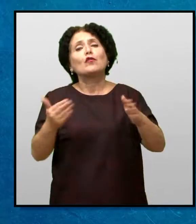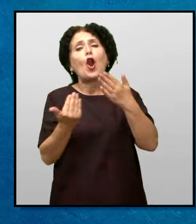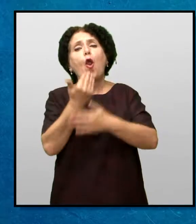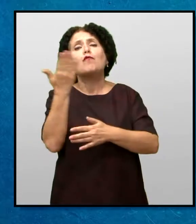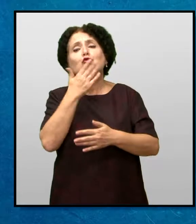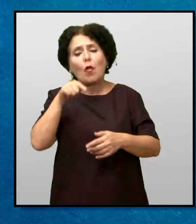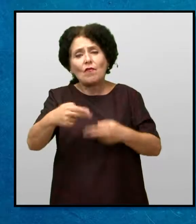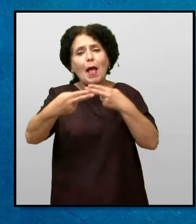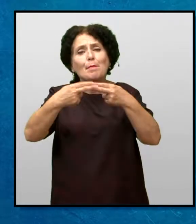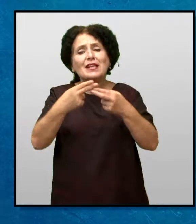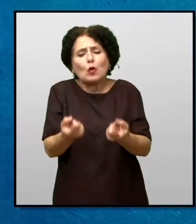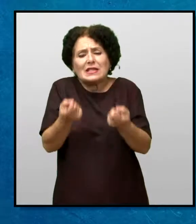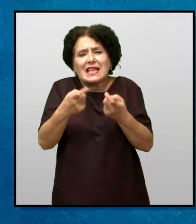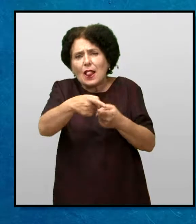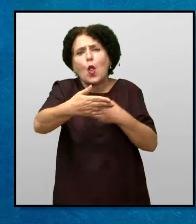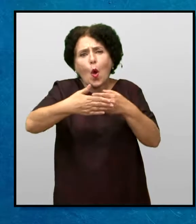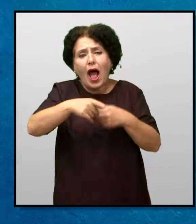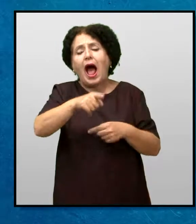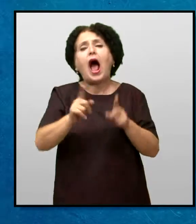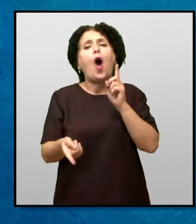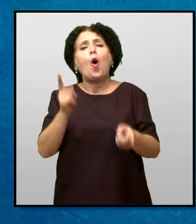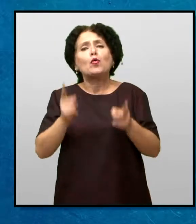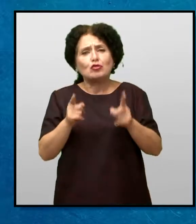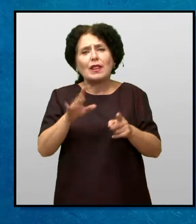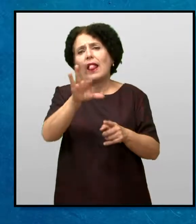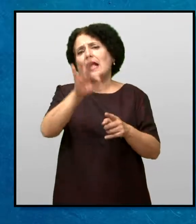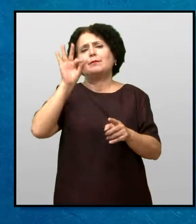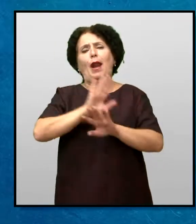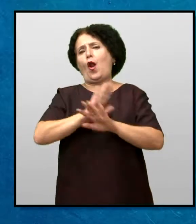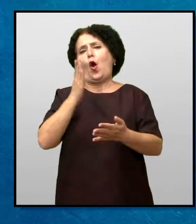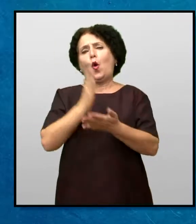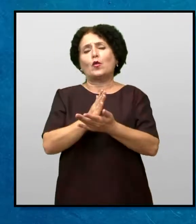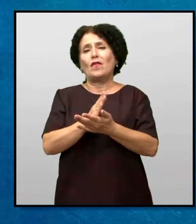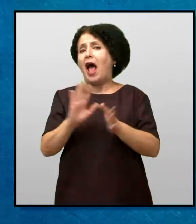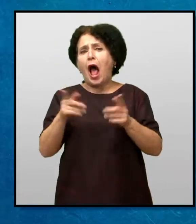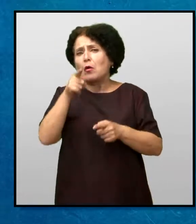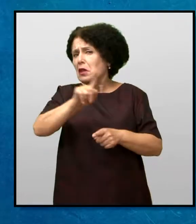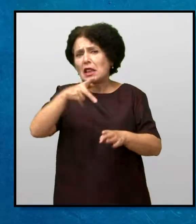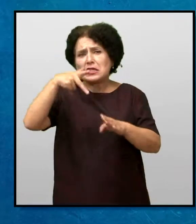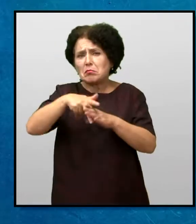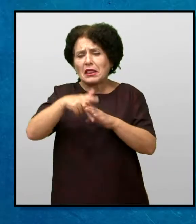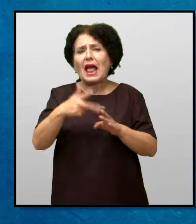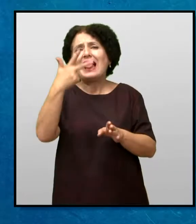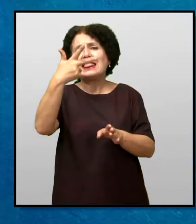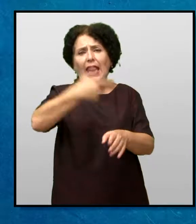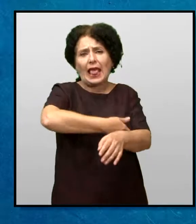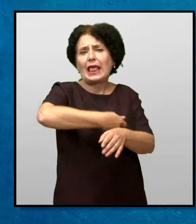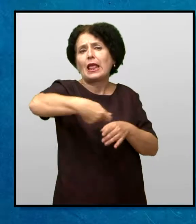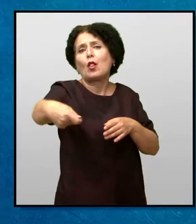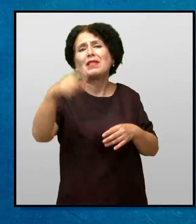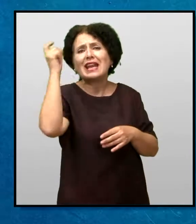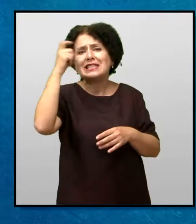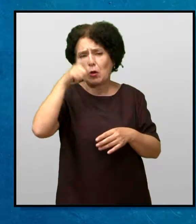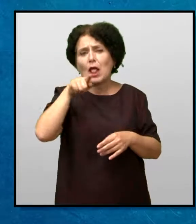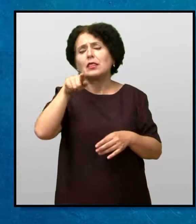училиште во близкото село Абергинолвин А учителот е веке избран Ако не ти пречи да пешачиш три километри